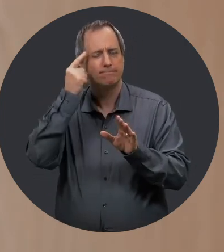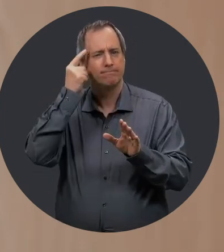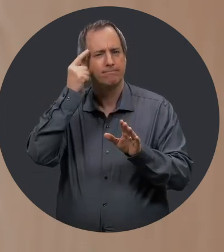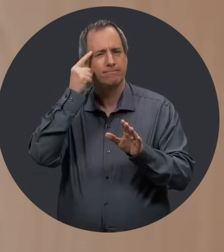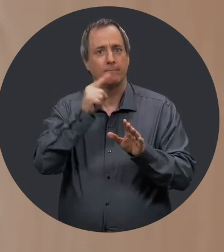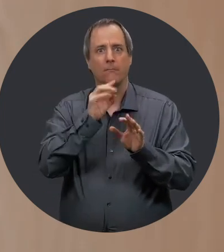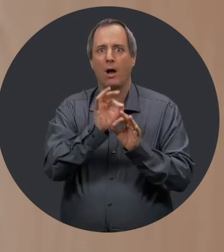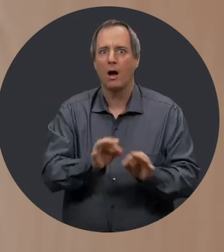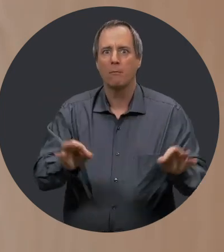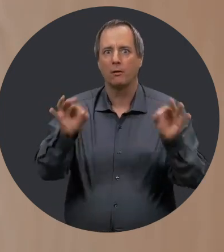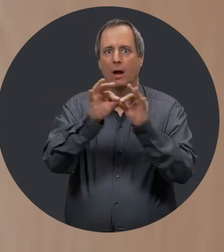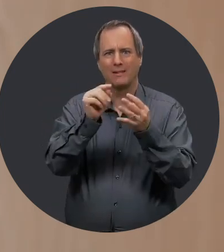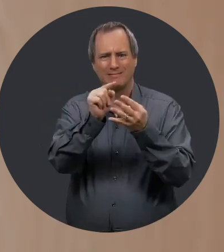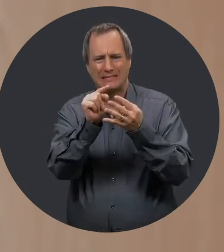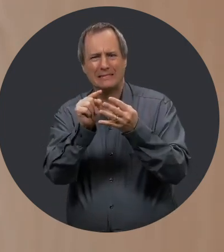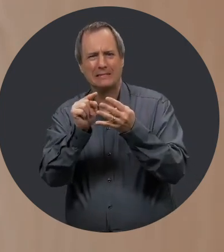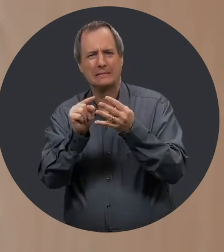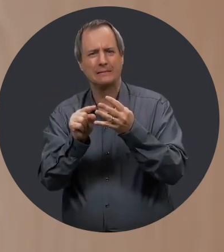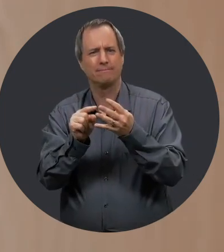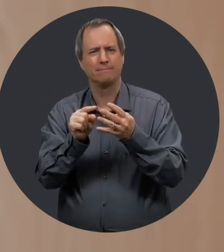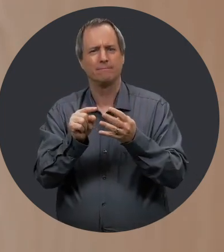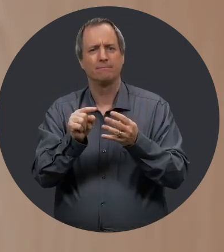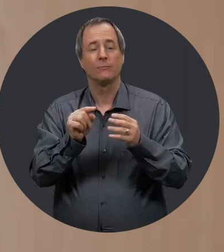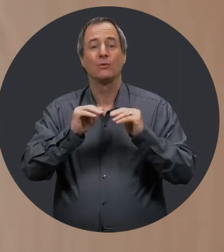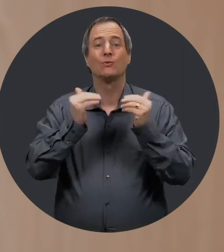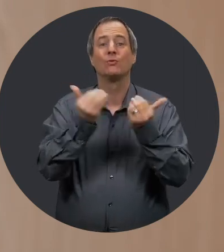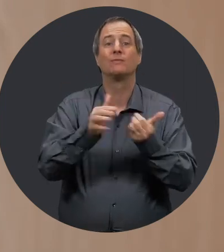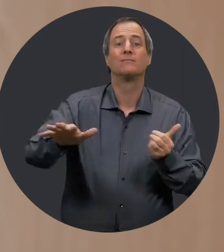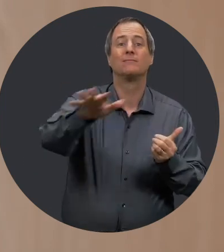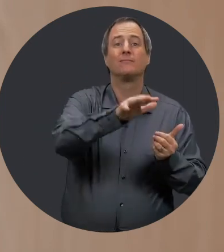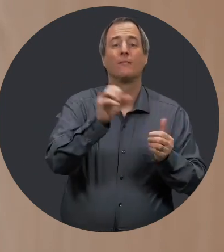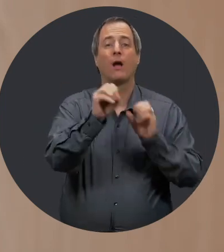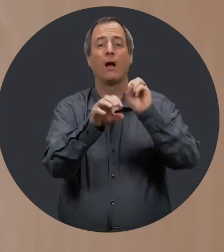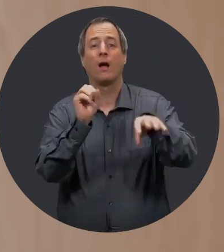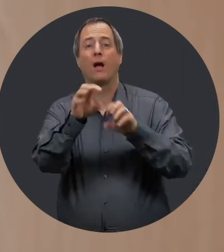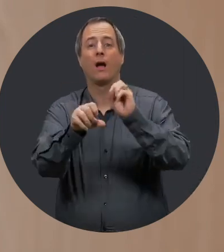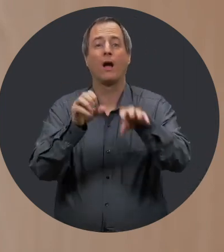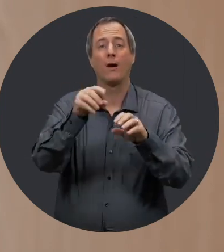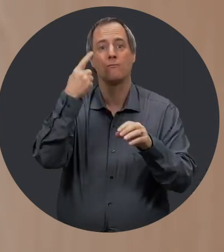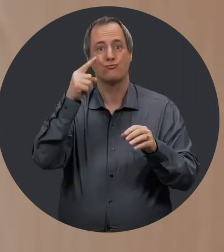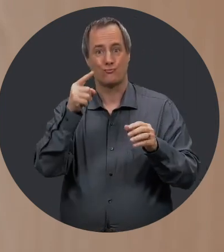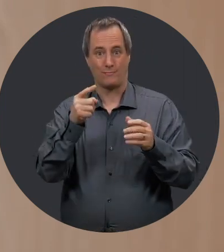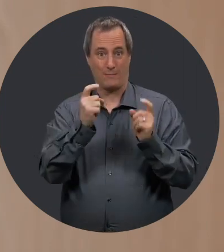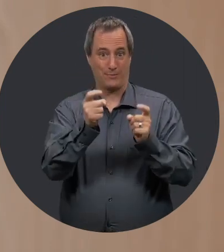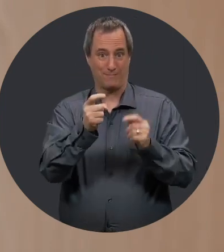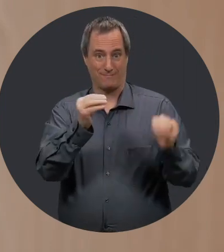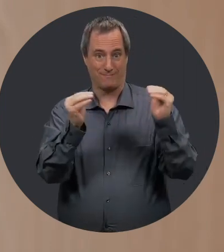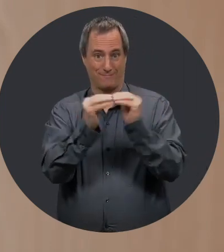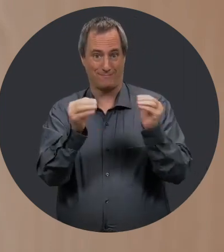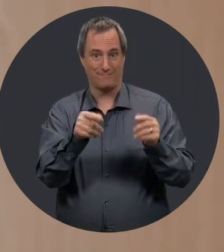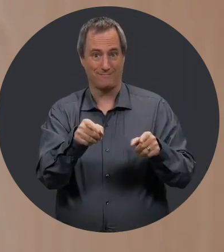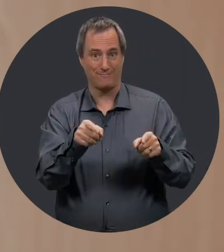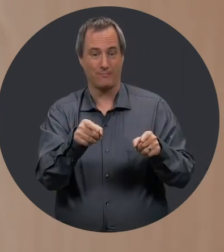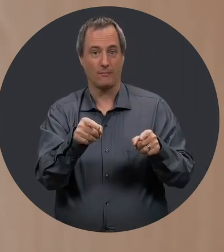s'avère si important et compte d'autant plus. À tous ceux et celles qui avaient soumis une candidature